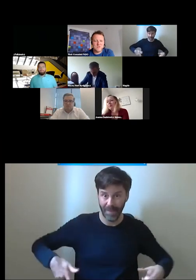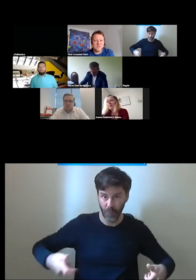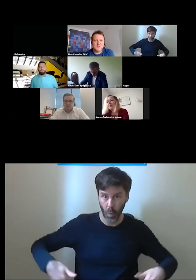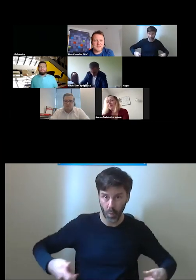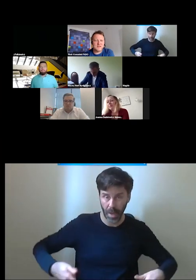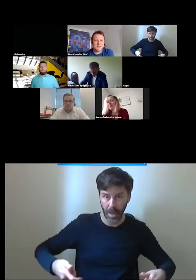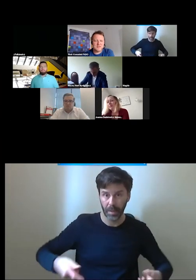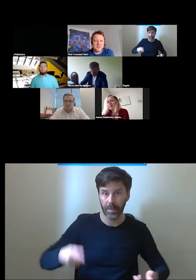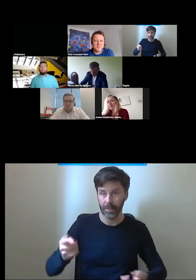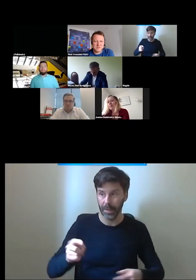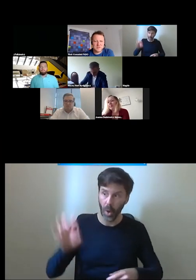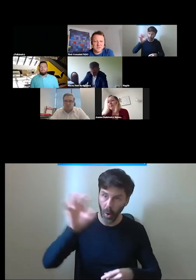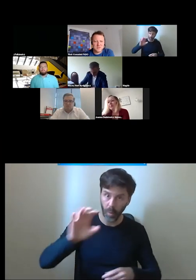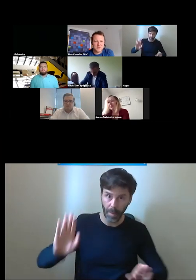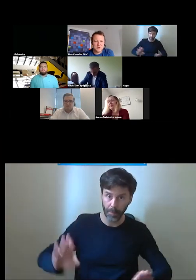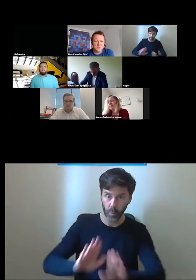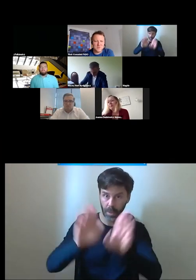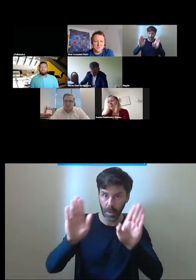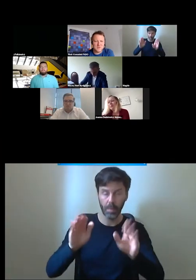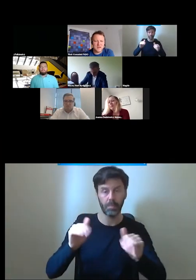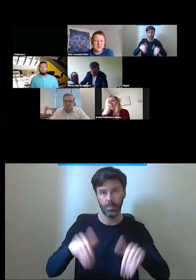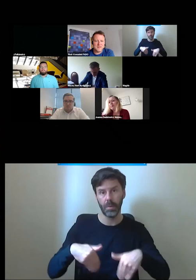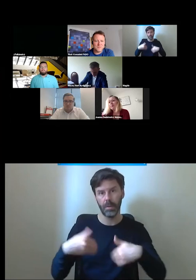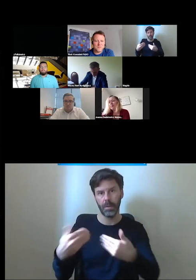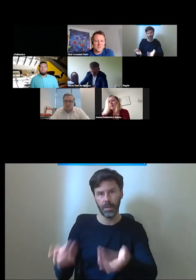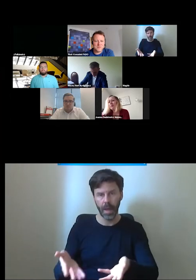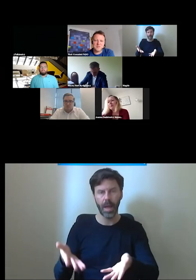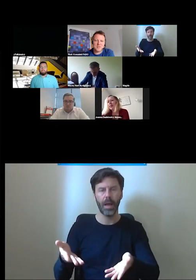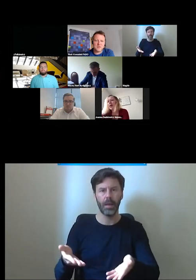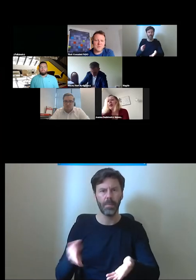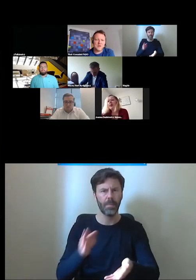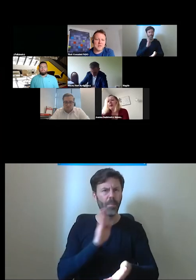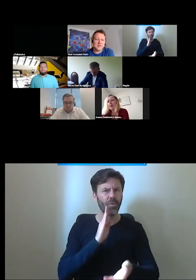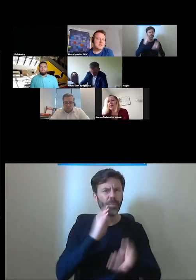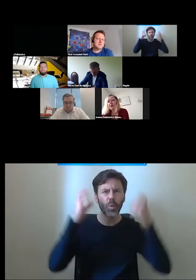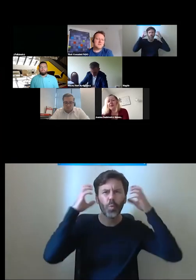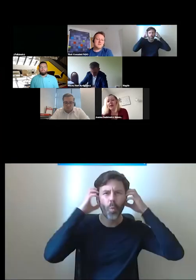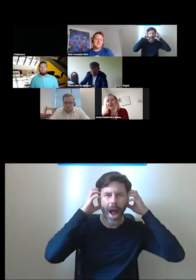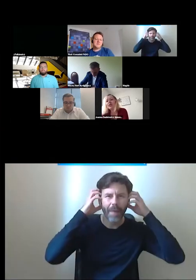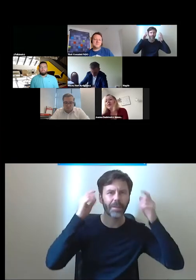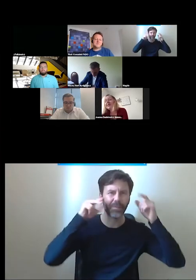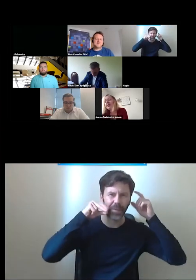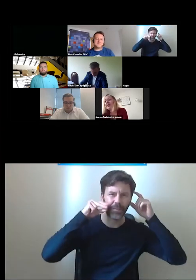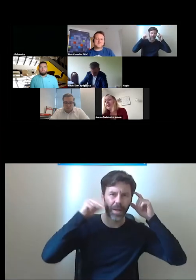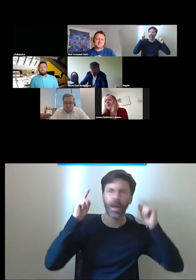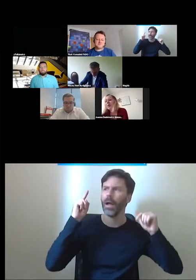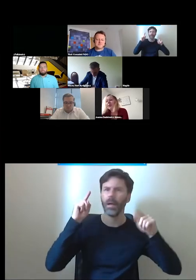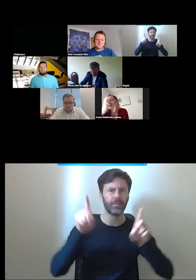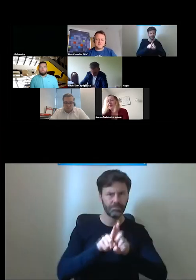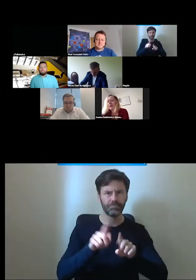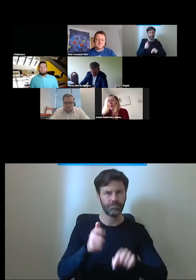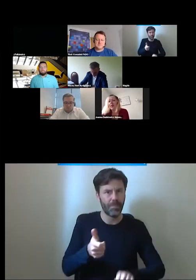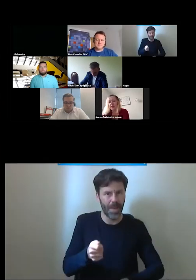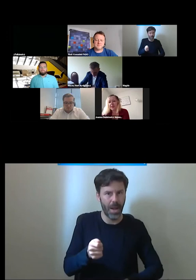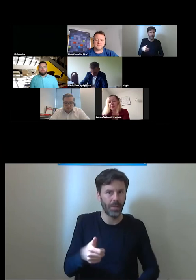idzie zwiedzać tak jak może dostać audio guida to mógłby też dostać takiego pilota tak tak no znaczy my cały czas pracujemy